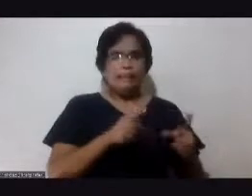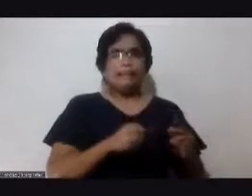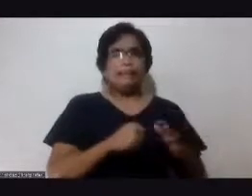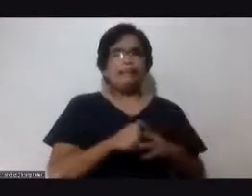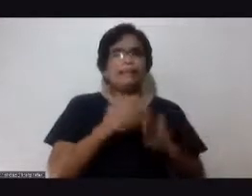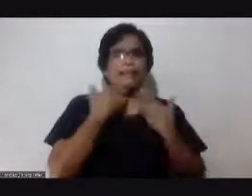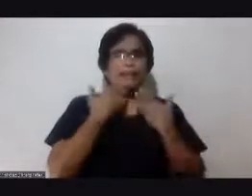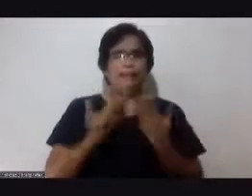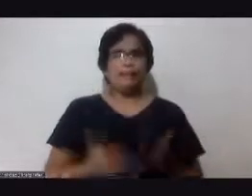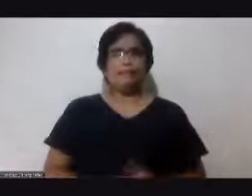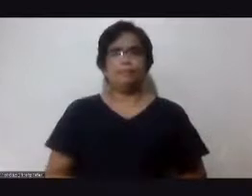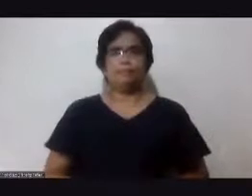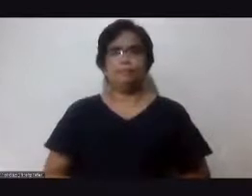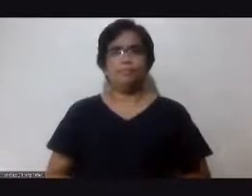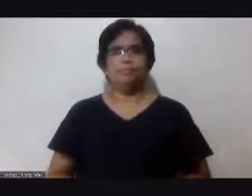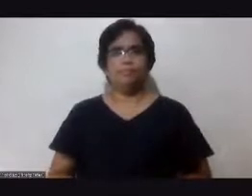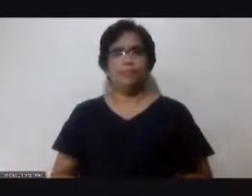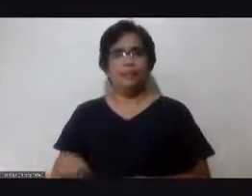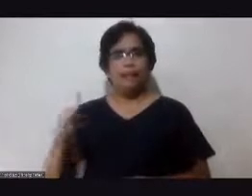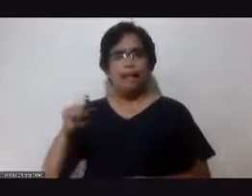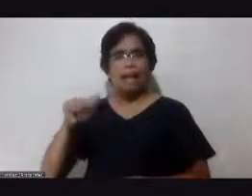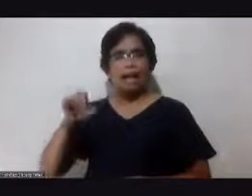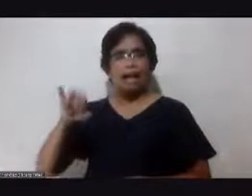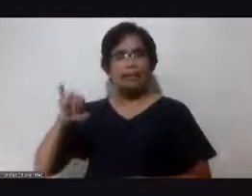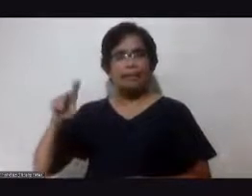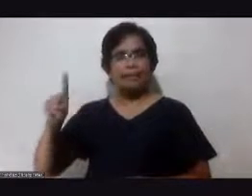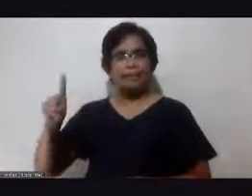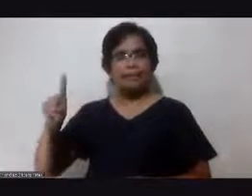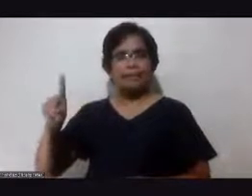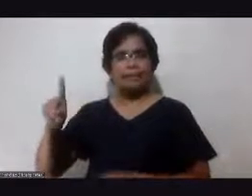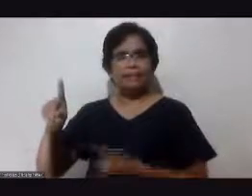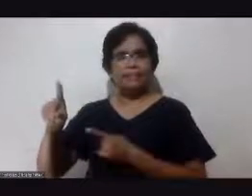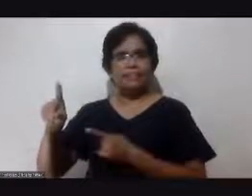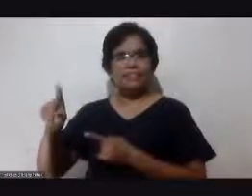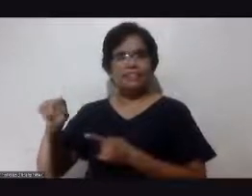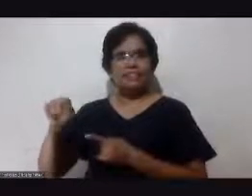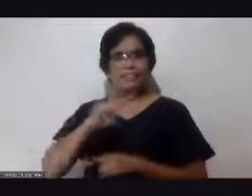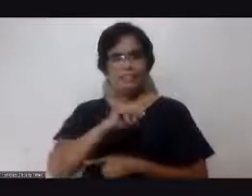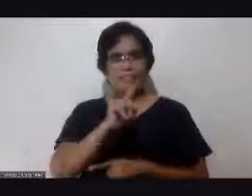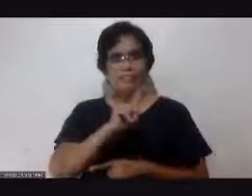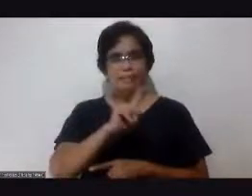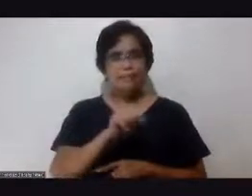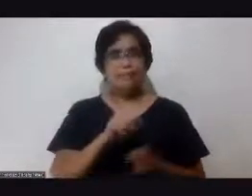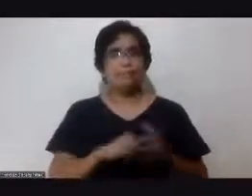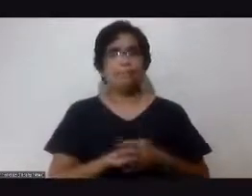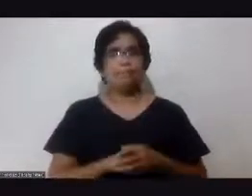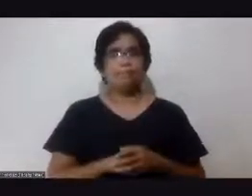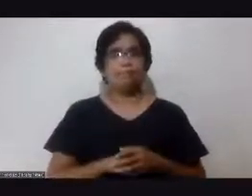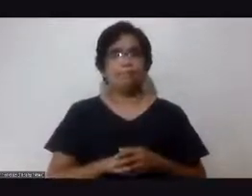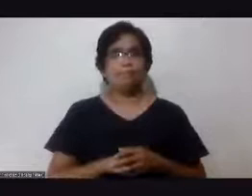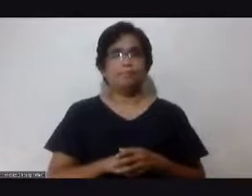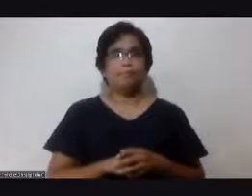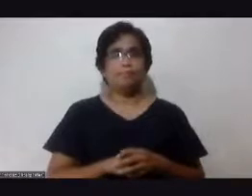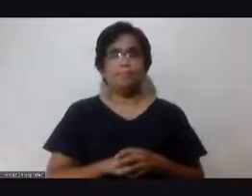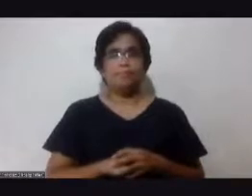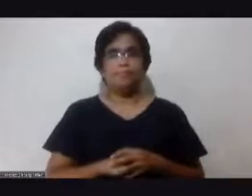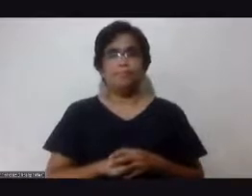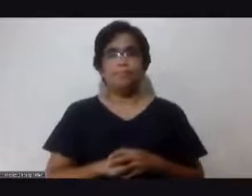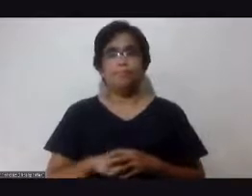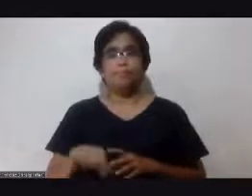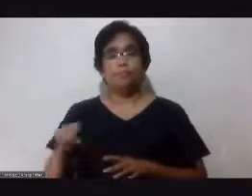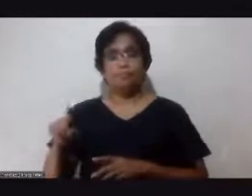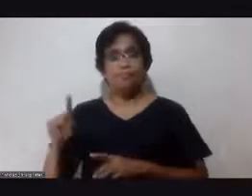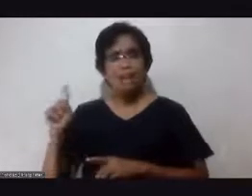yan, ano yung acid niya? Siguro, yung ano, yung... Acid reflux. Yan, yan. So,